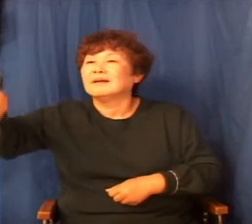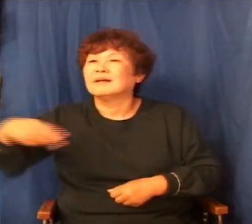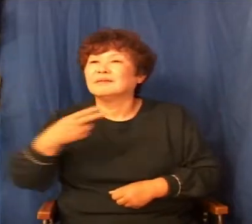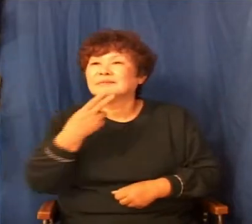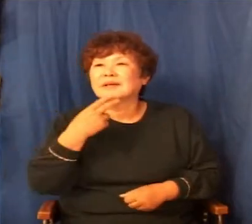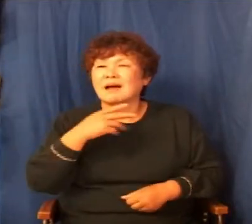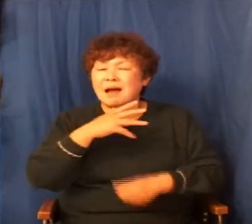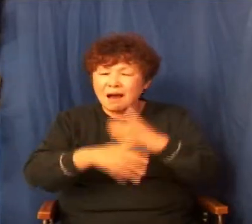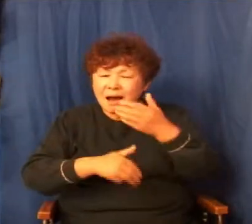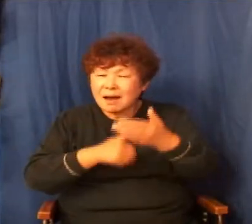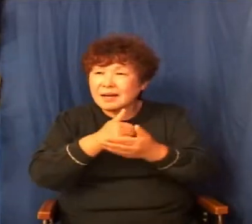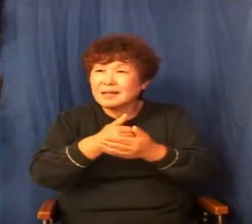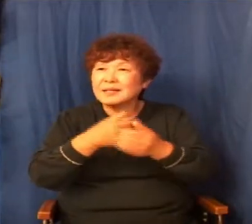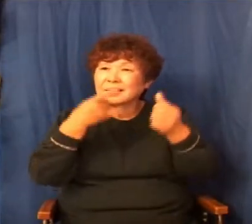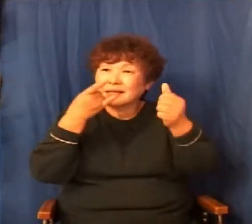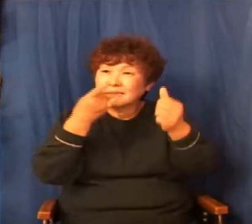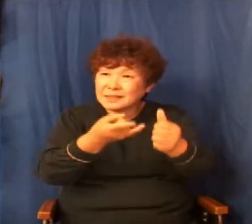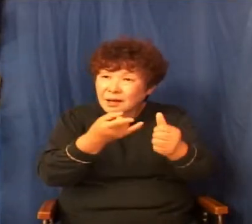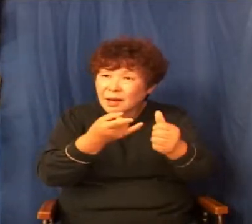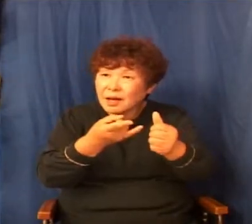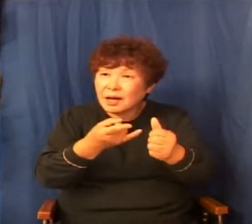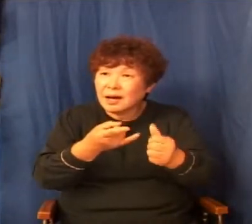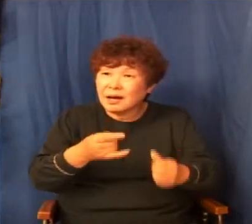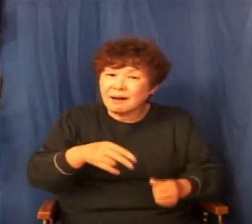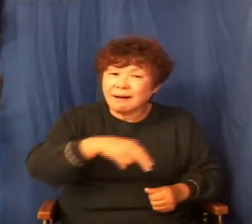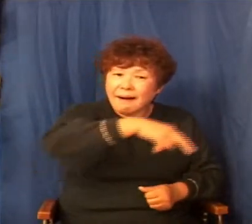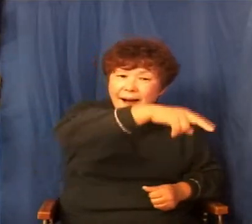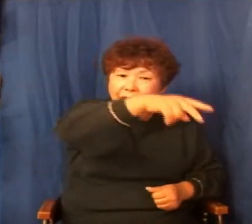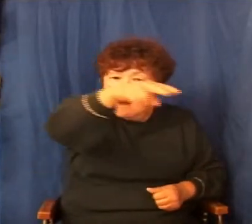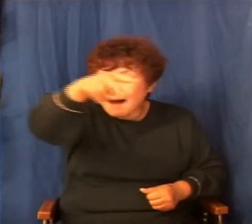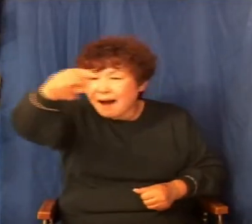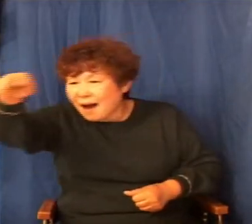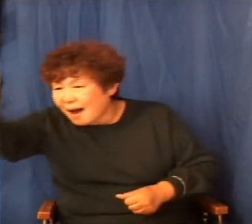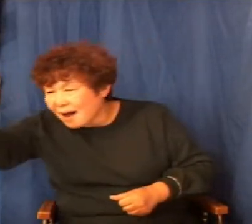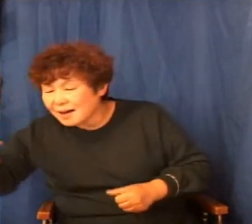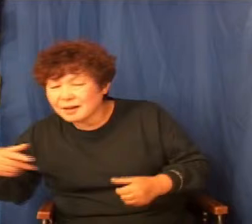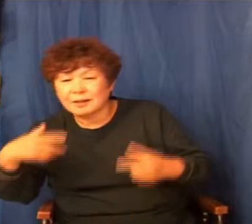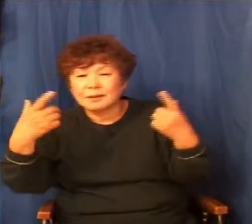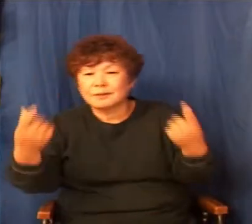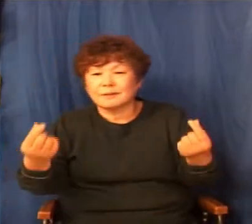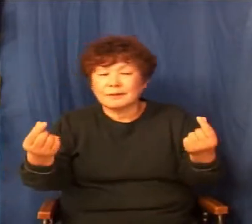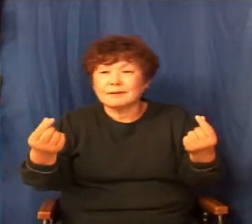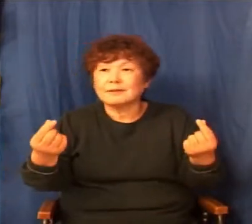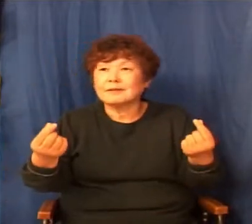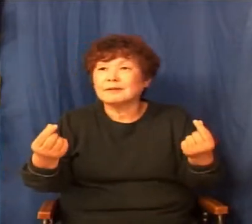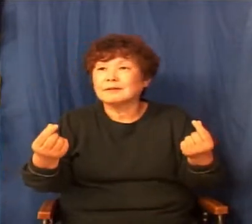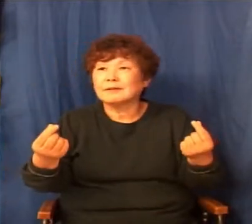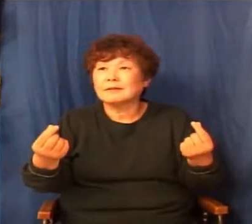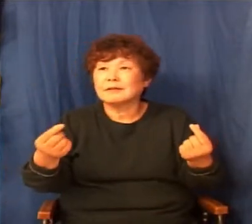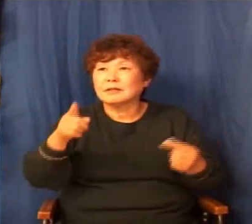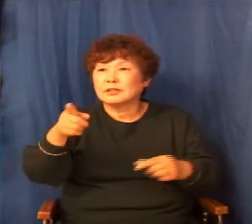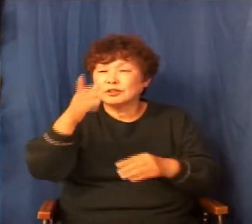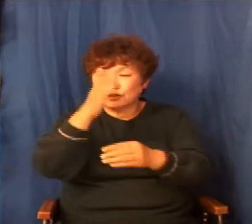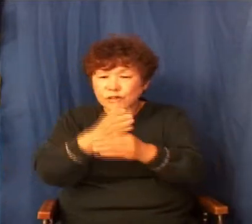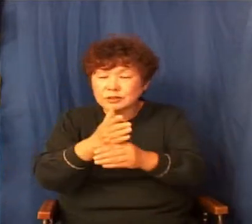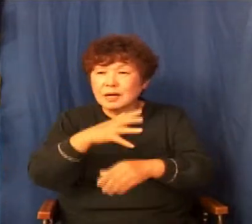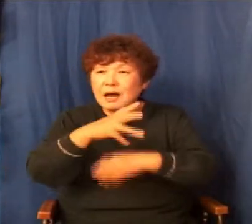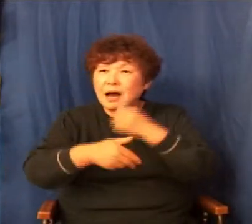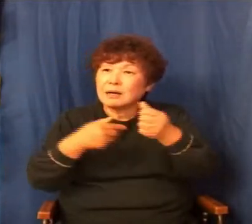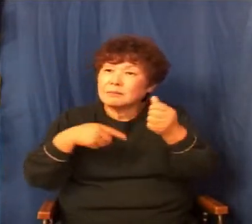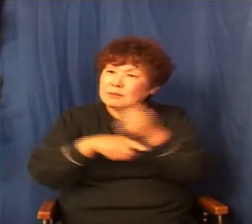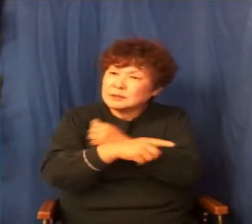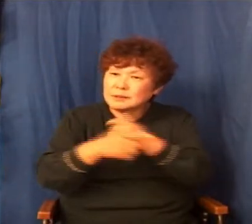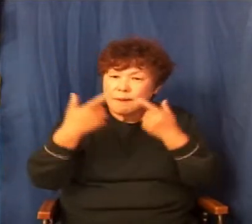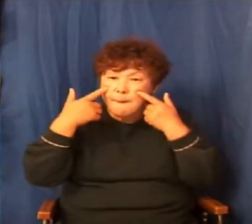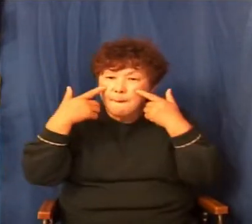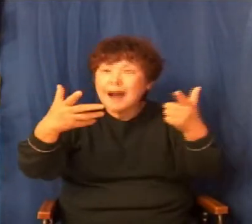다 하나님께서 뺑뺑이 돌리실 때는 그 바퀴가 똑같은 것 같지만 그 가운데서 하나님께서 의도하신 바가